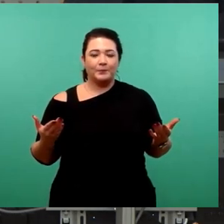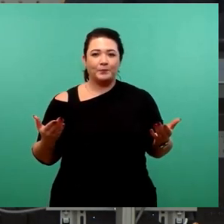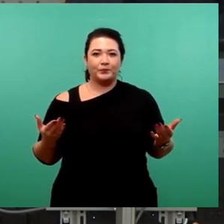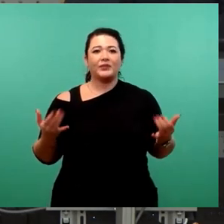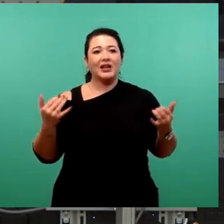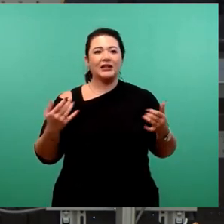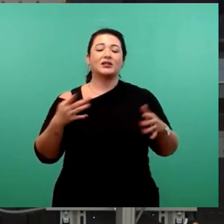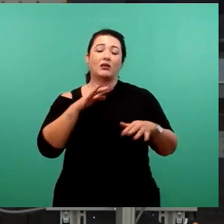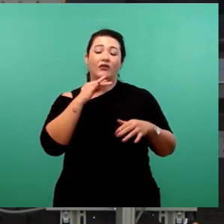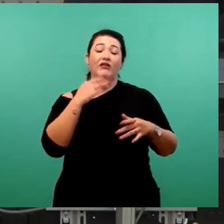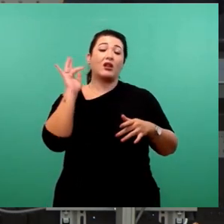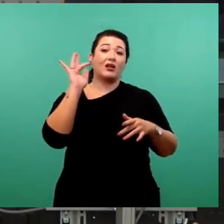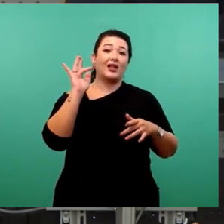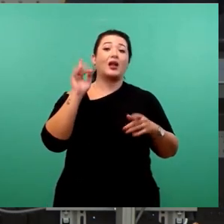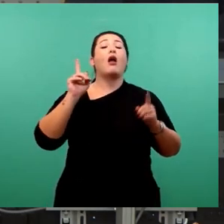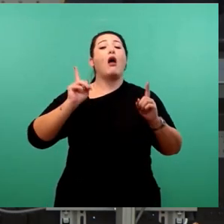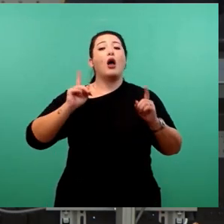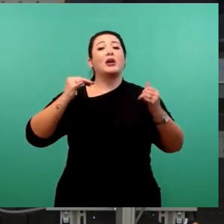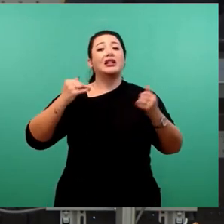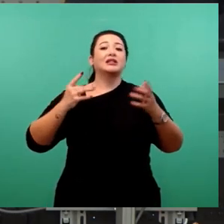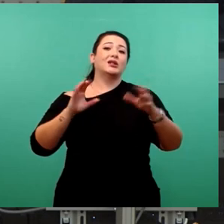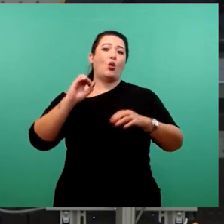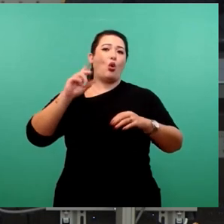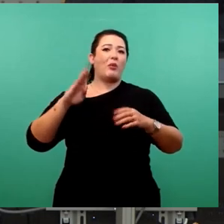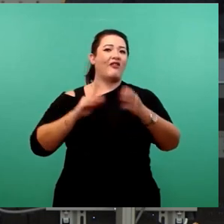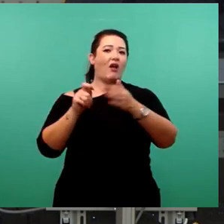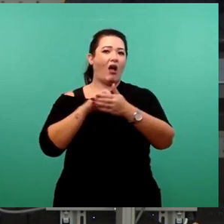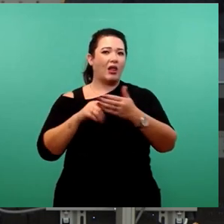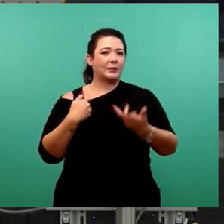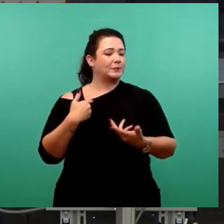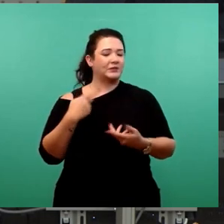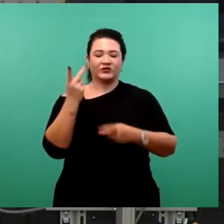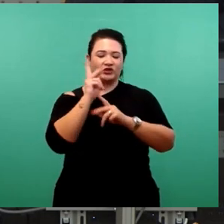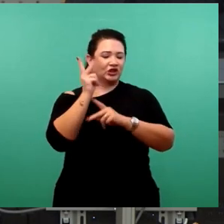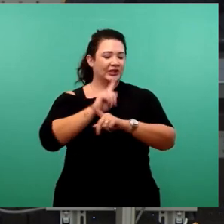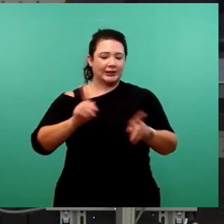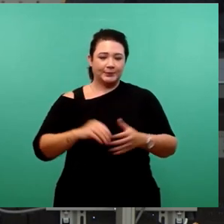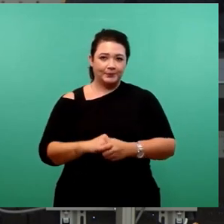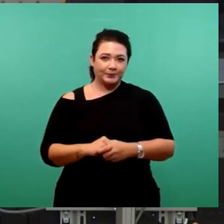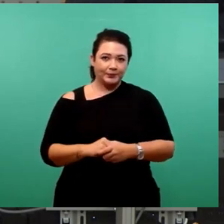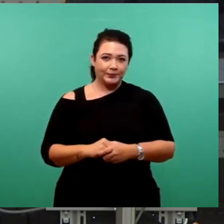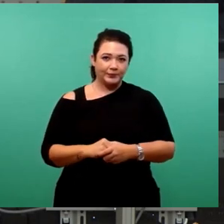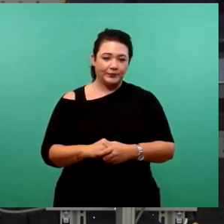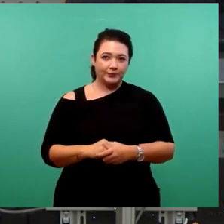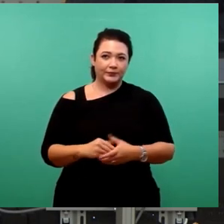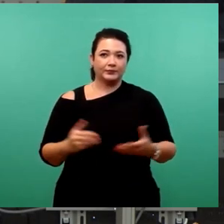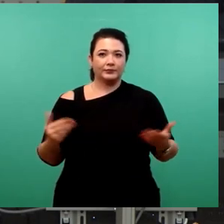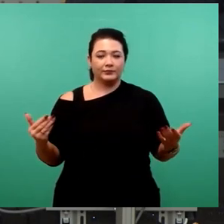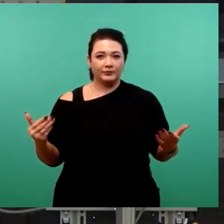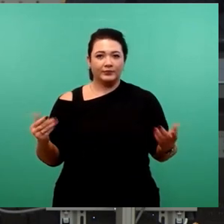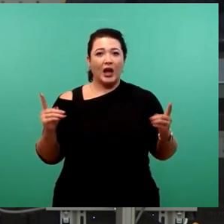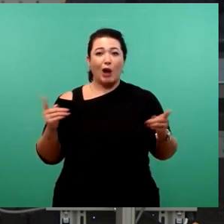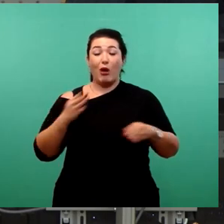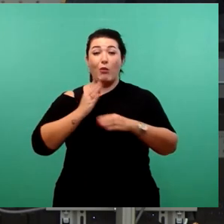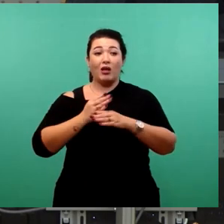Wahlsiegerin der OB-Wahl. Ich verstehe es nicht. Liebe Kollegen, am Ende müssen das auch die